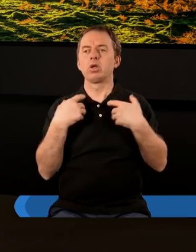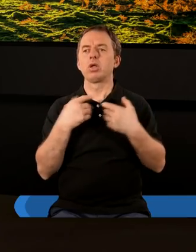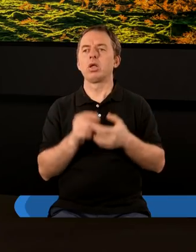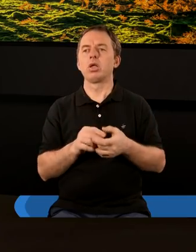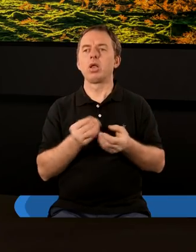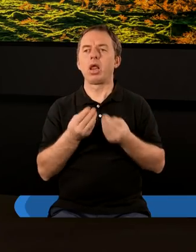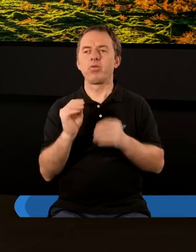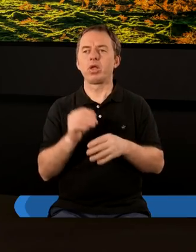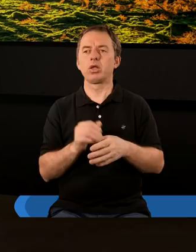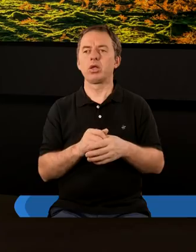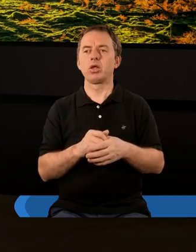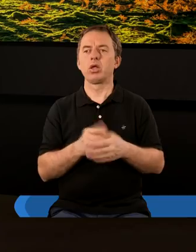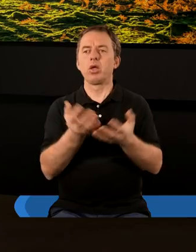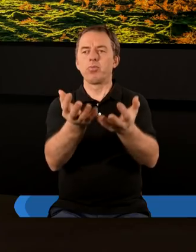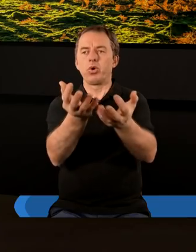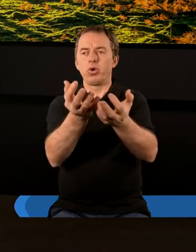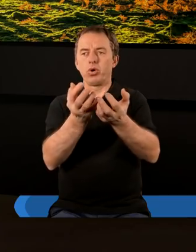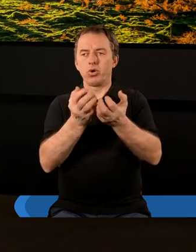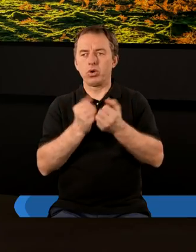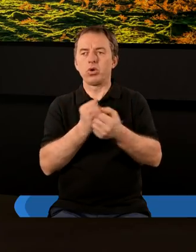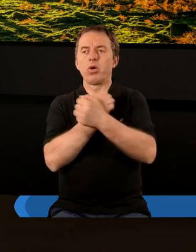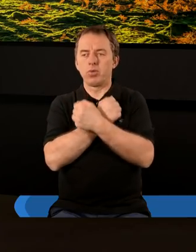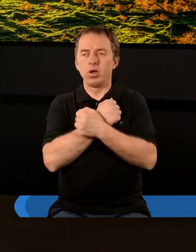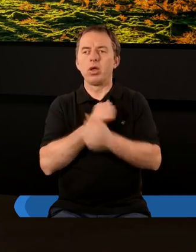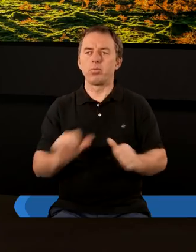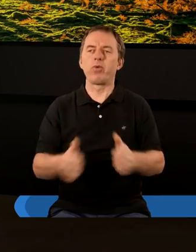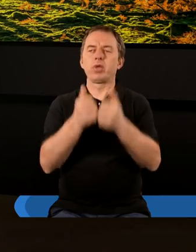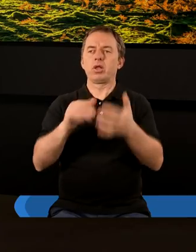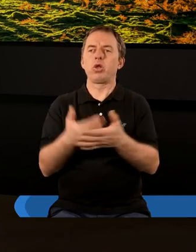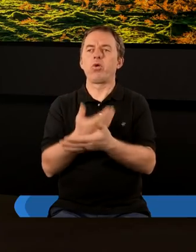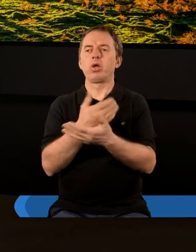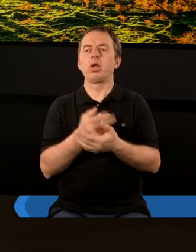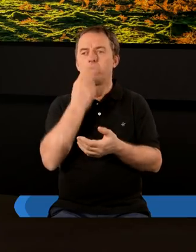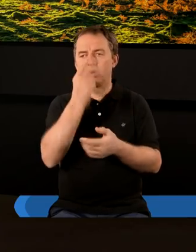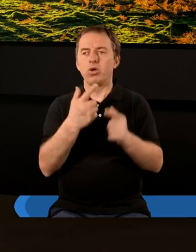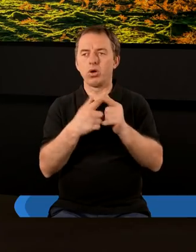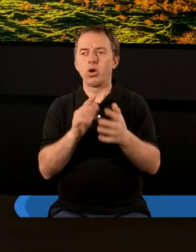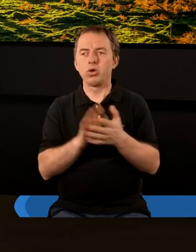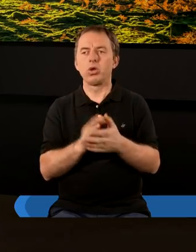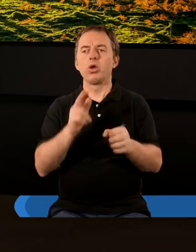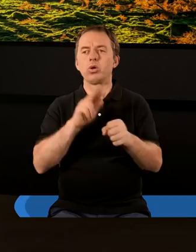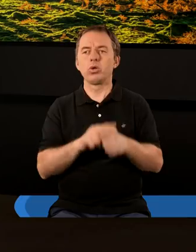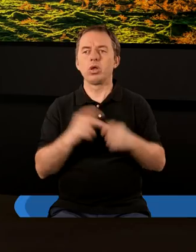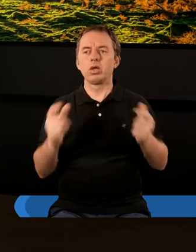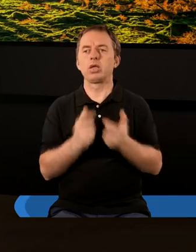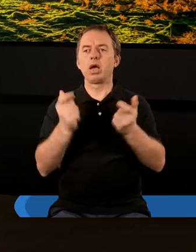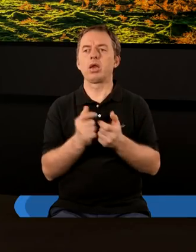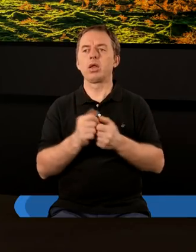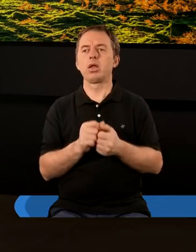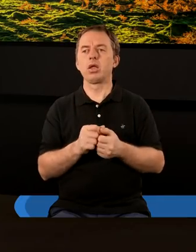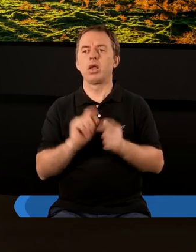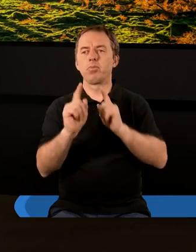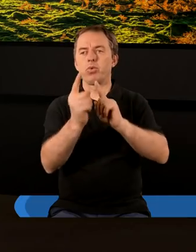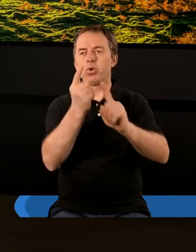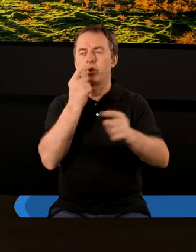na ich miejsce pociągnięci miłością Chrystusa powstawali nowi. Teraz widzimy Kościół, którego zagrożenie nie